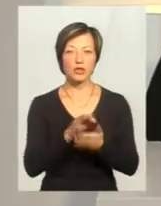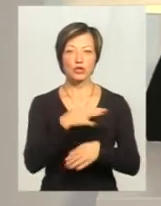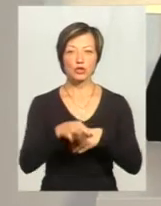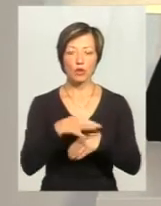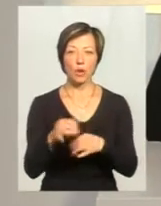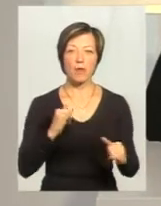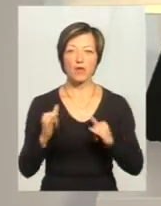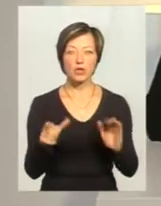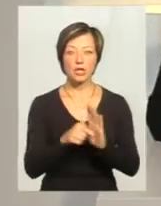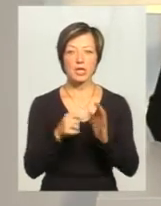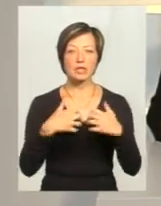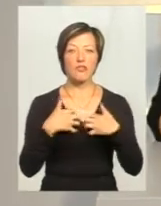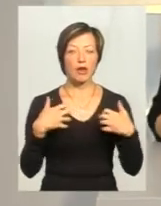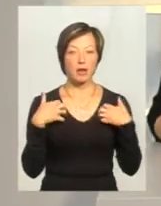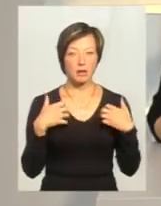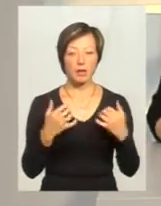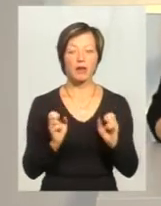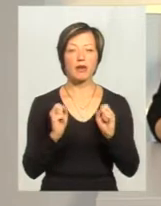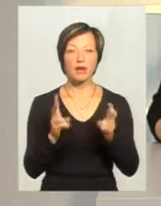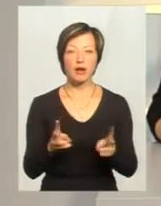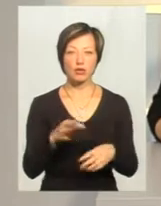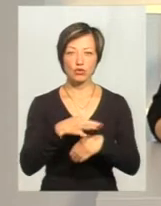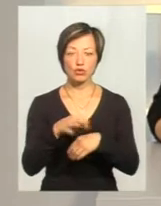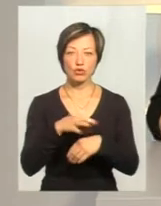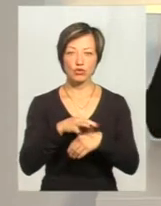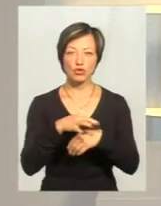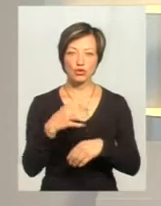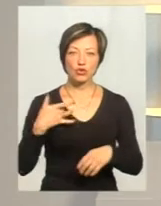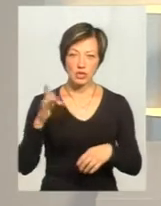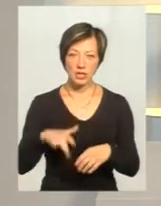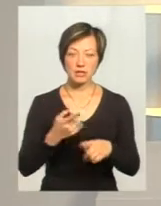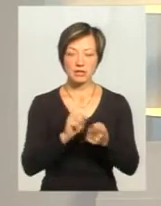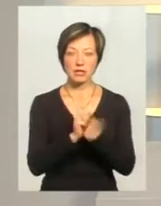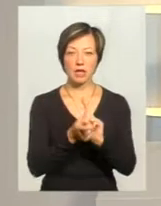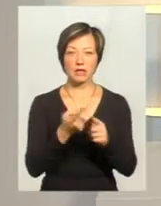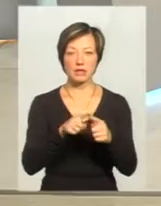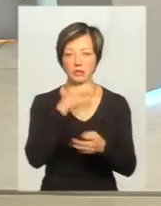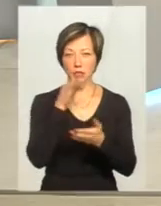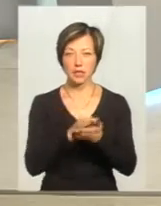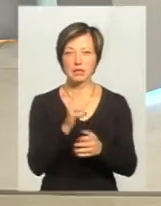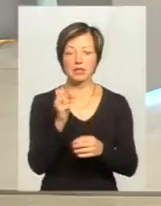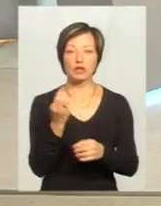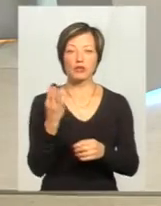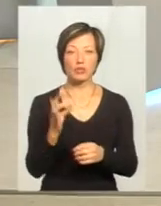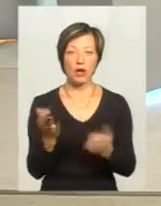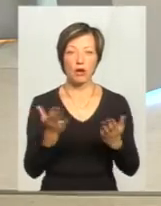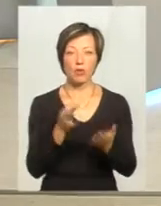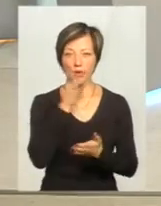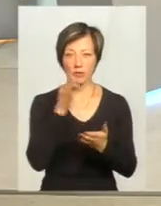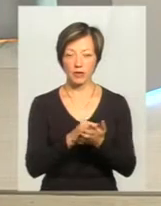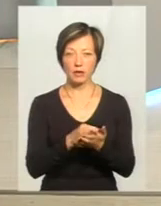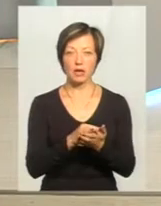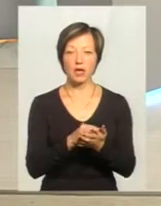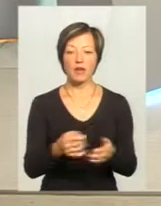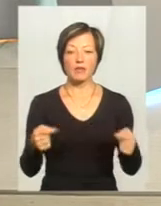поводження з тваринами. Наскільки жорсткішою стала ця відповідальність? За що і яку відповідальність мають насти? У